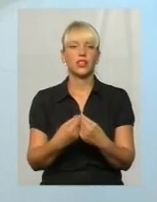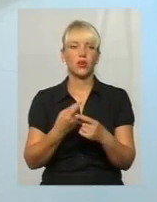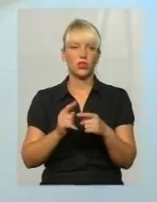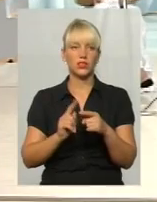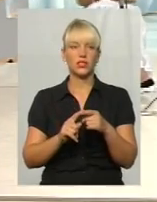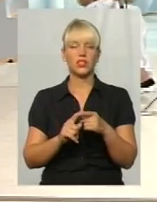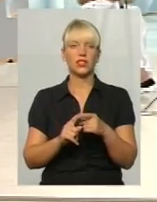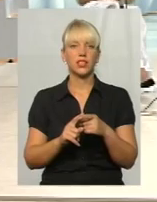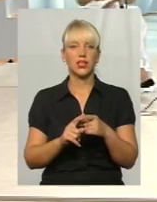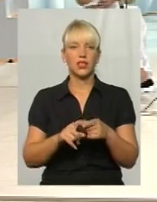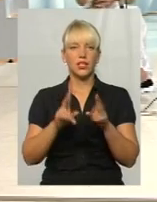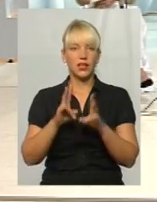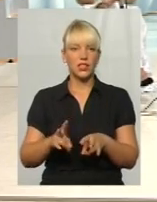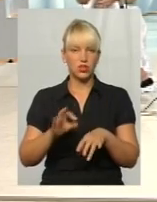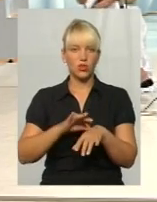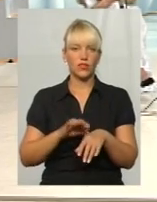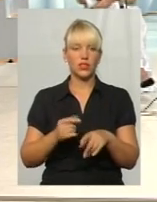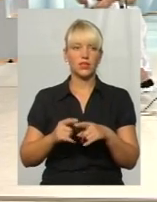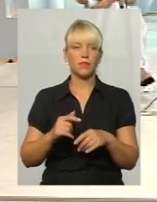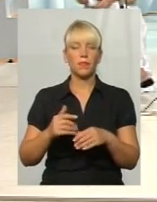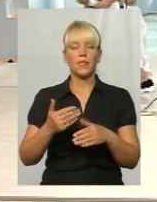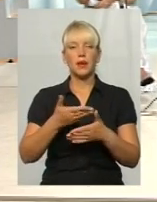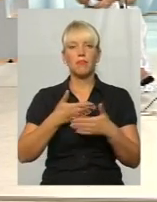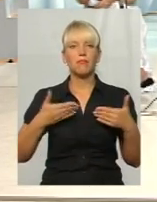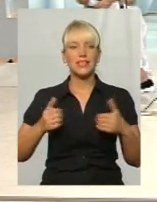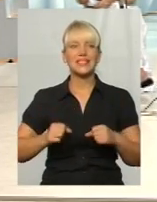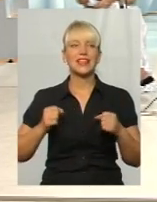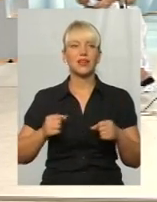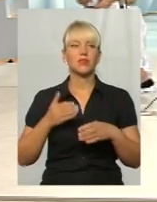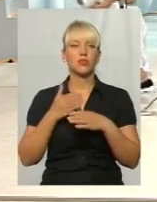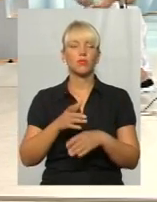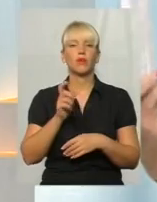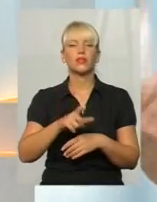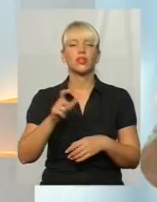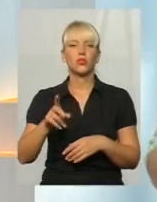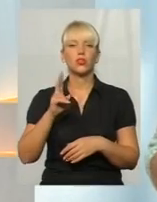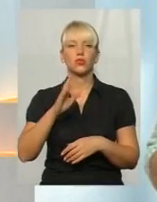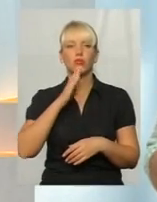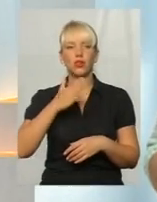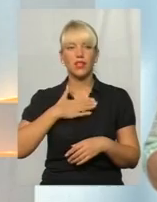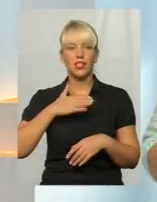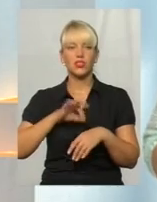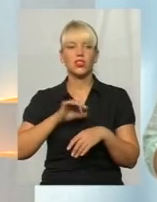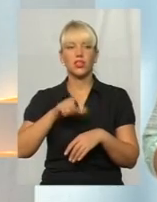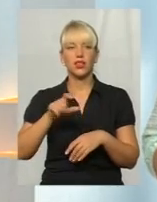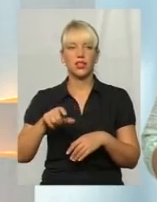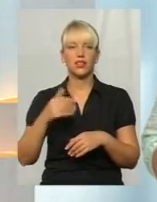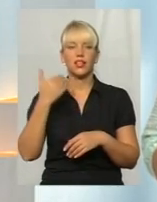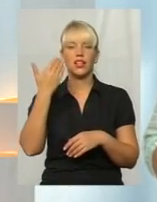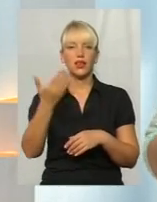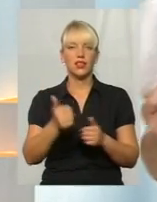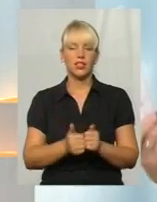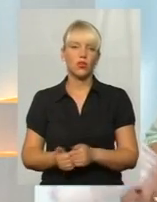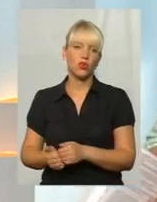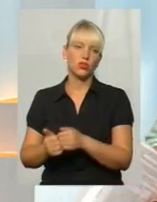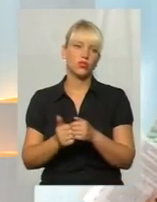кризових? Ви розумієте, ми стараємося допомагати людям, які наші клієнти, і їх оточенню,